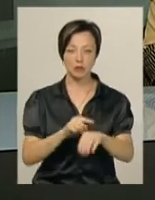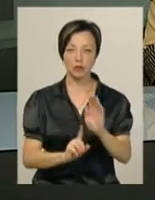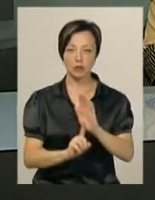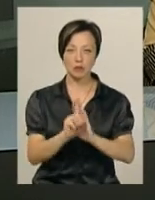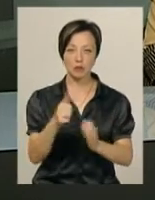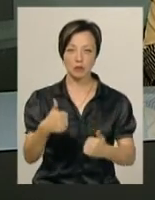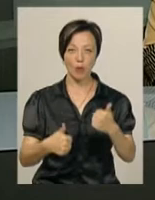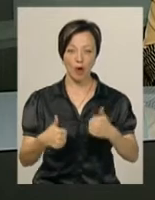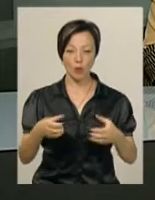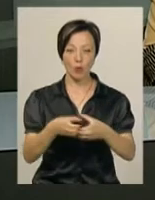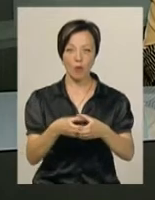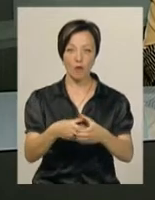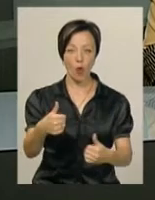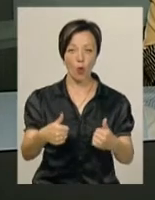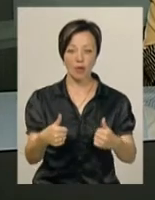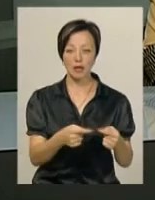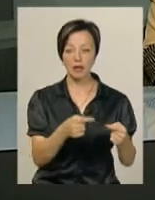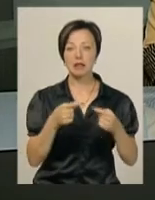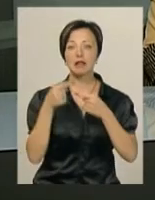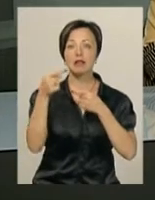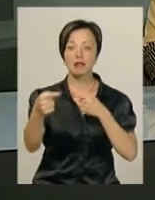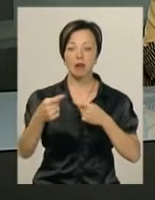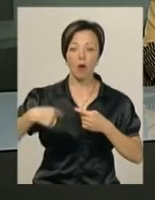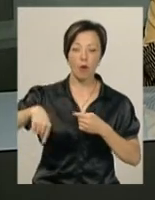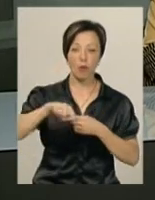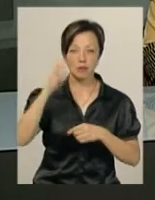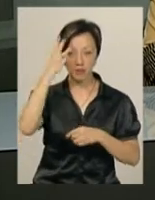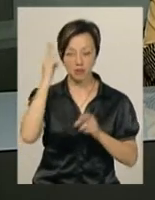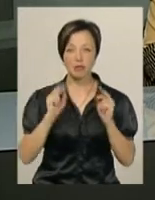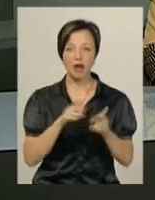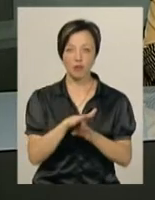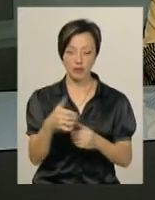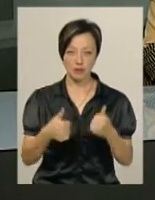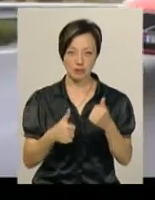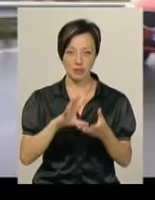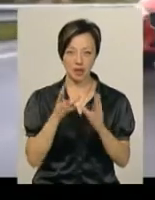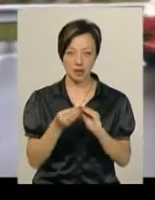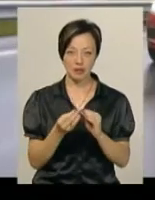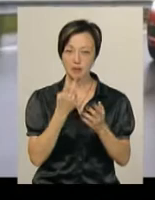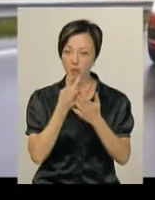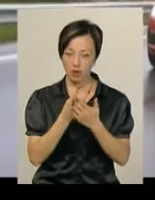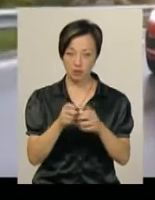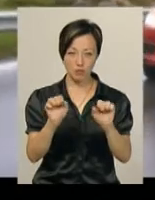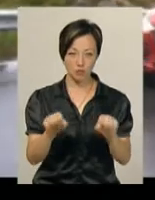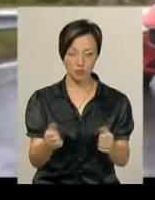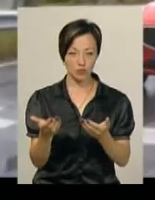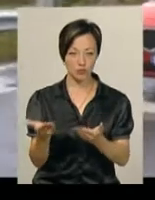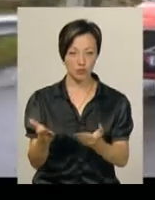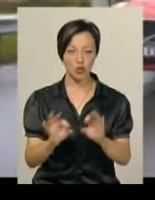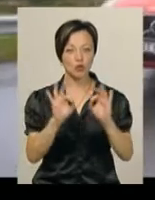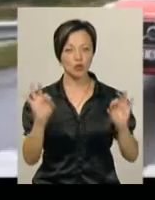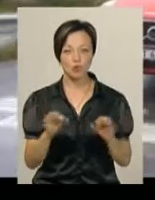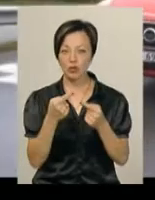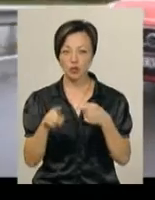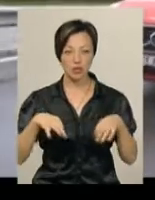розпочнуть змагання з групової гонки на околиці Хмельницького. Як відбуваються такі змагання взагалі, ви зараз можете бачити. Жоден